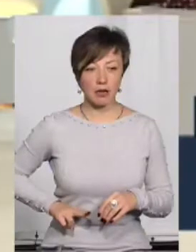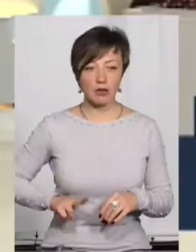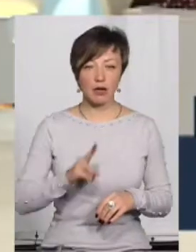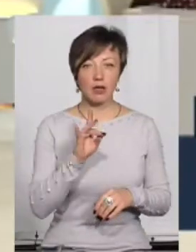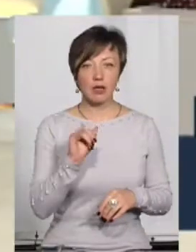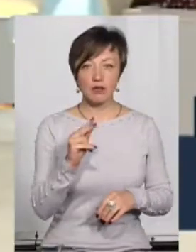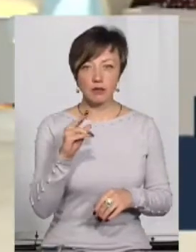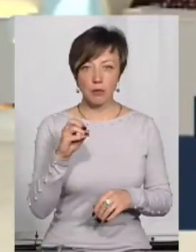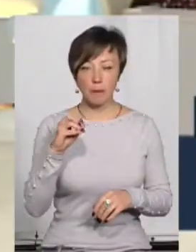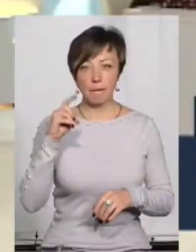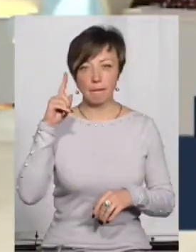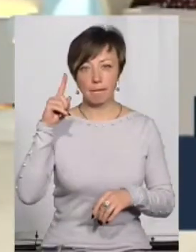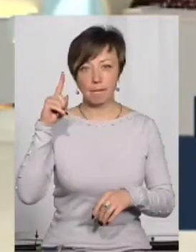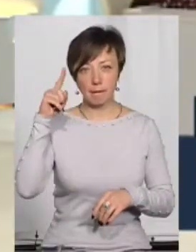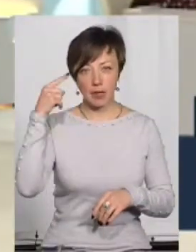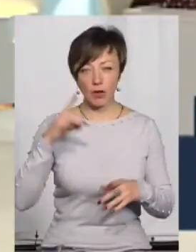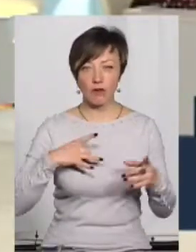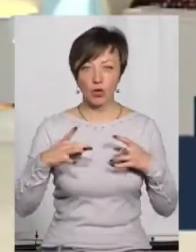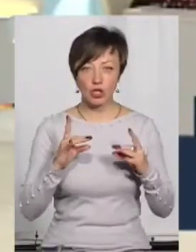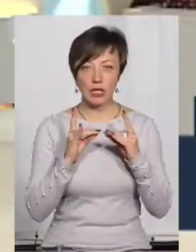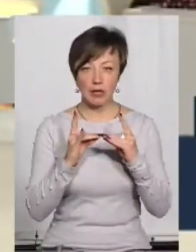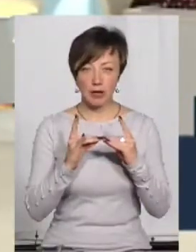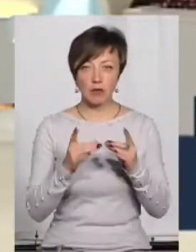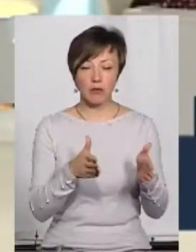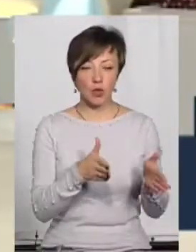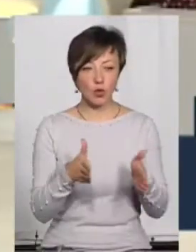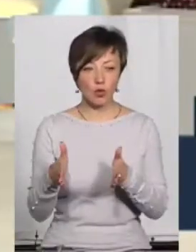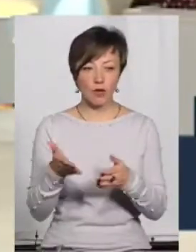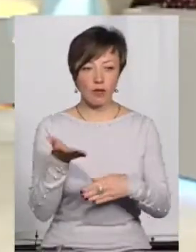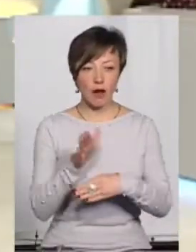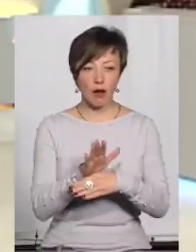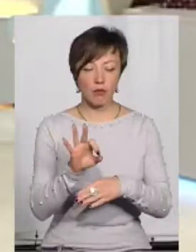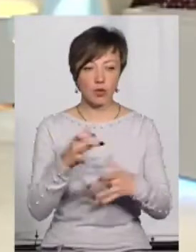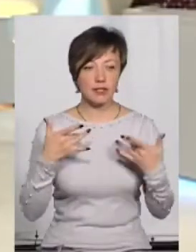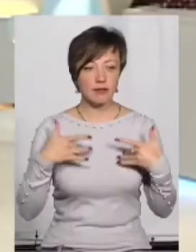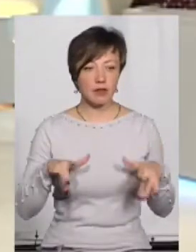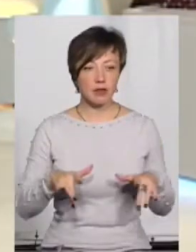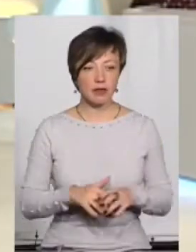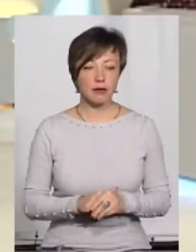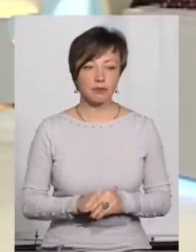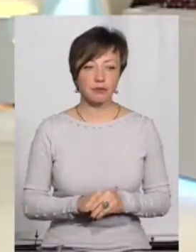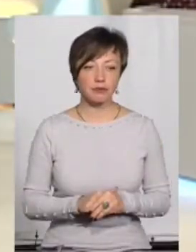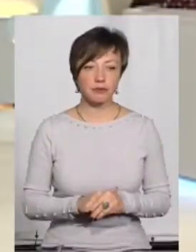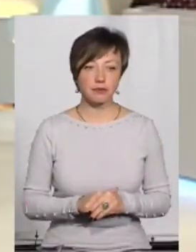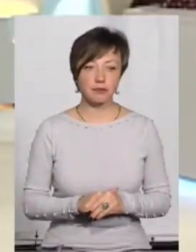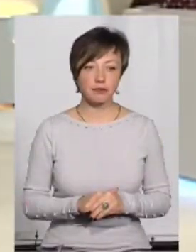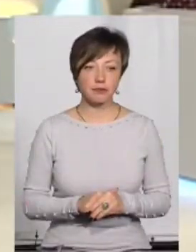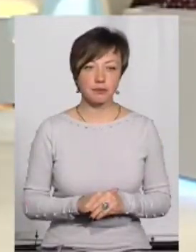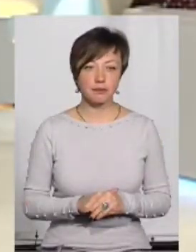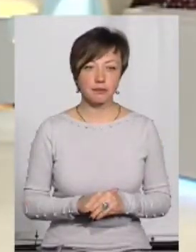Кривчинського психоневрологічної інтернату підготовлено наказ про звільнення. Тому що за